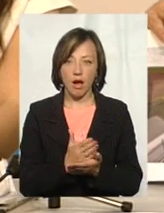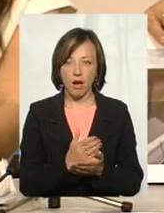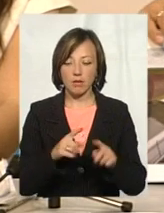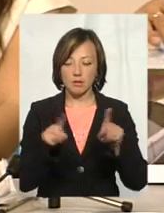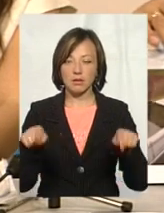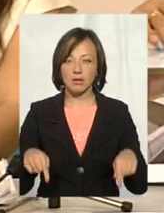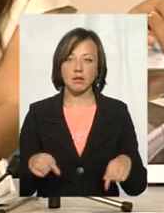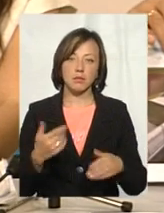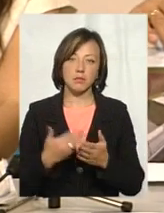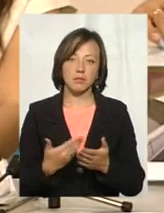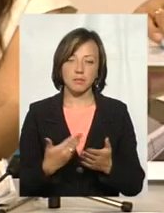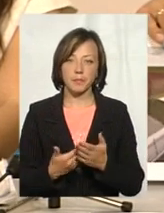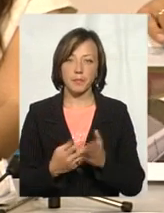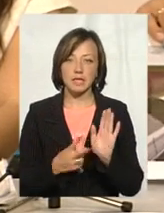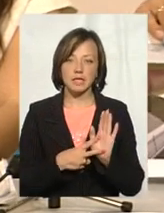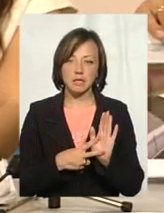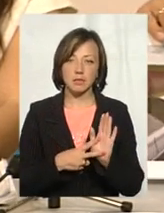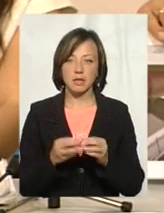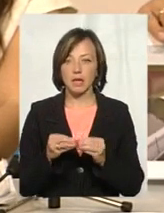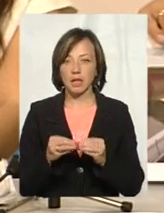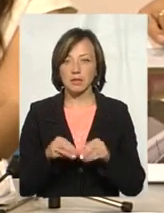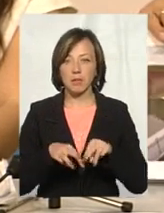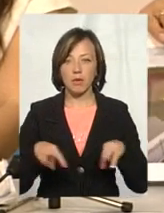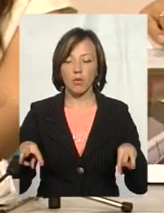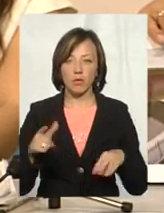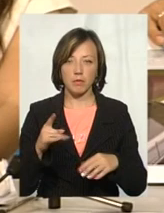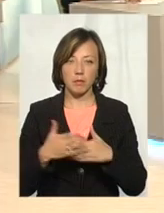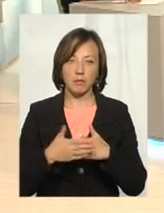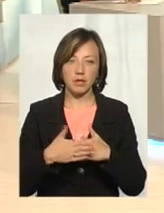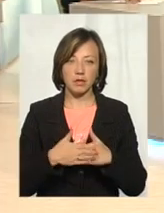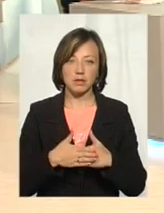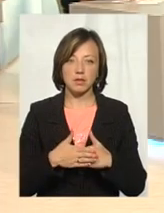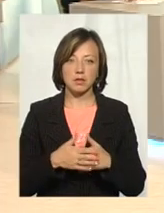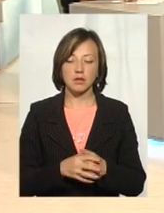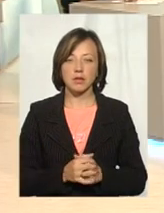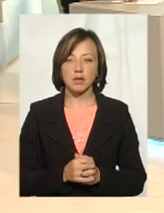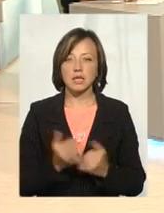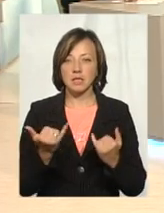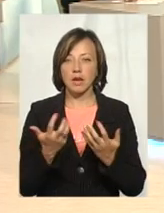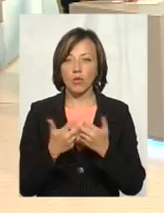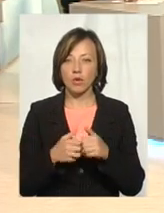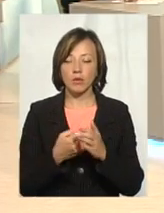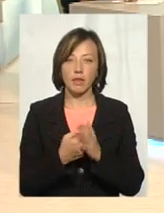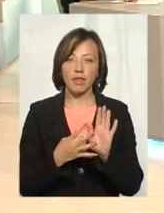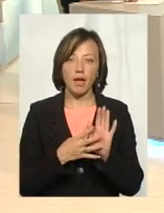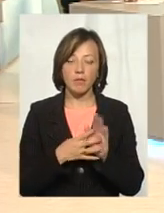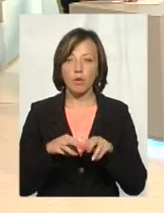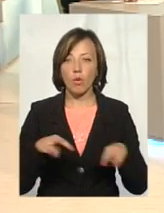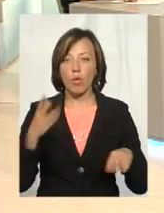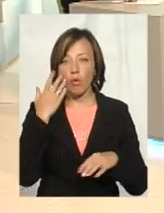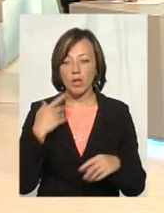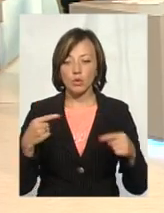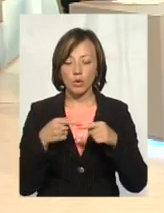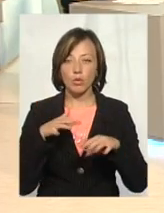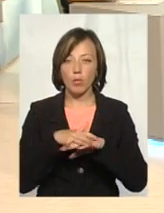це ще приблизно буде 7-10 мільйонів. Приблизно. Зараз порахують до 9 мільйонів, але коли буде